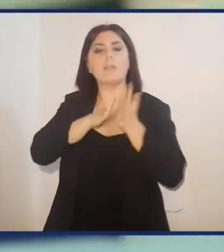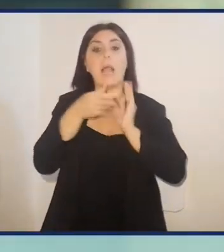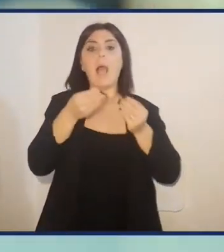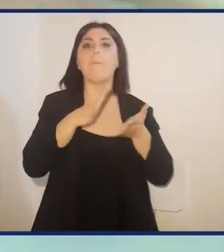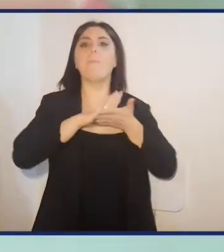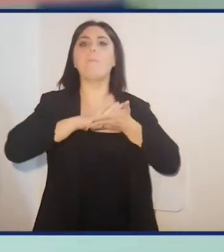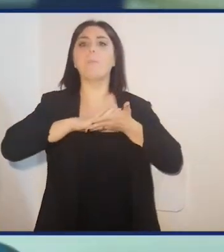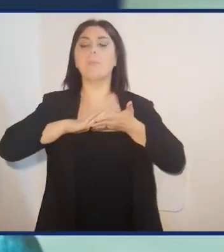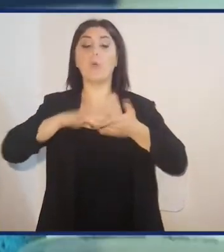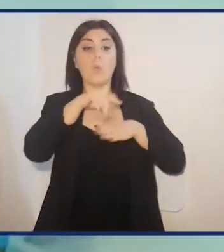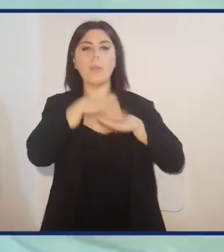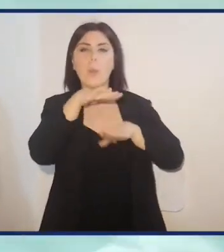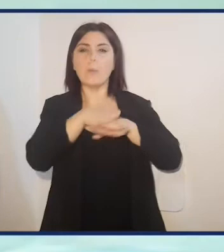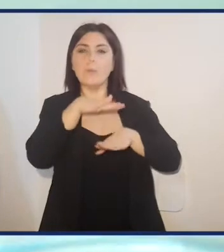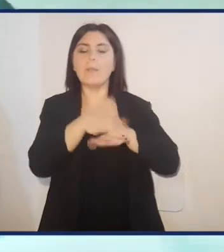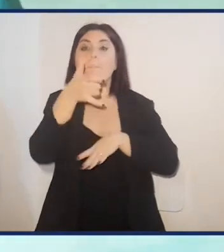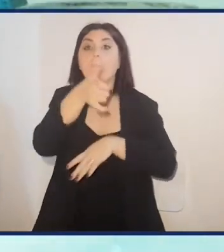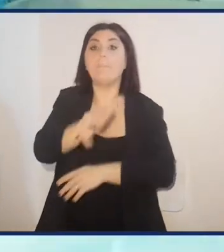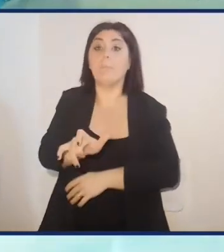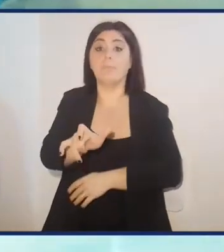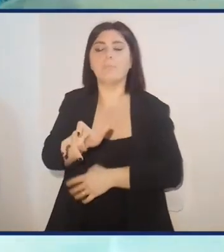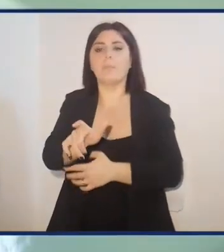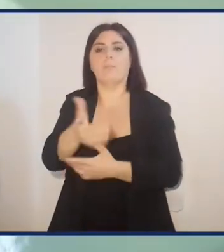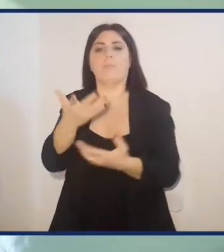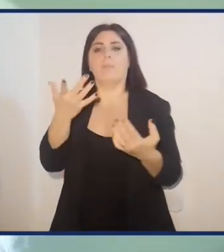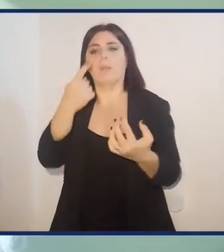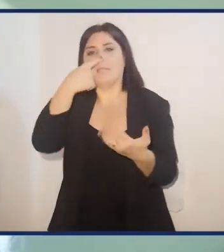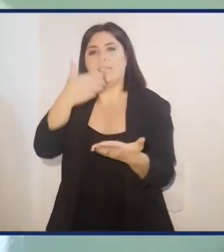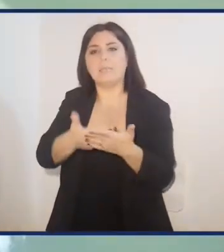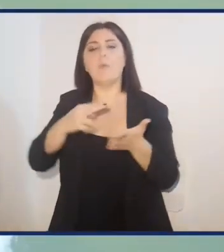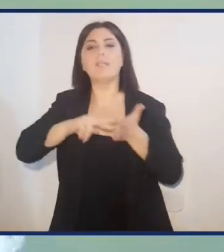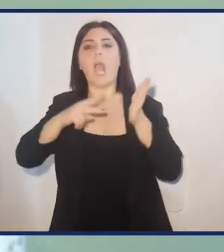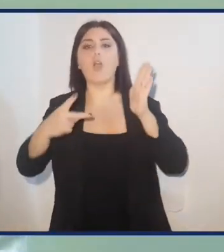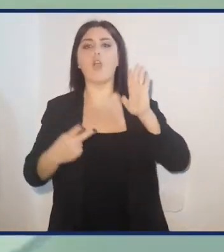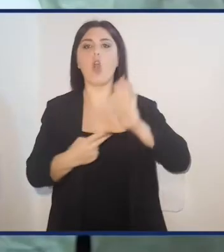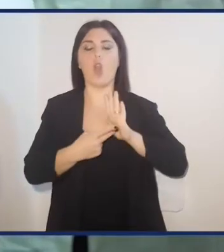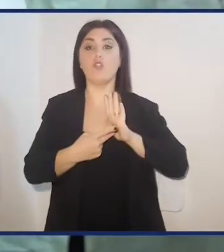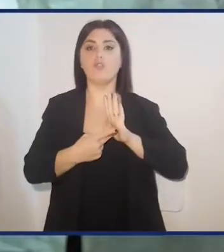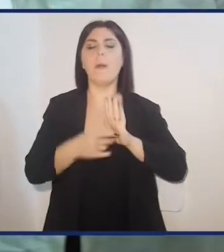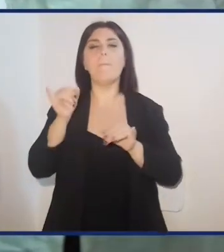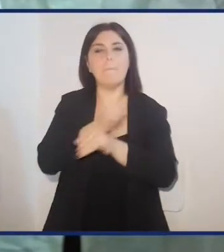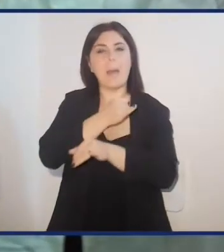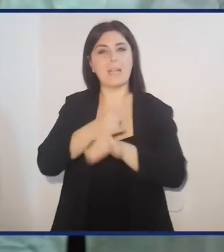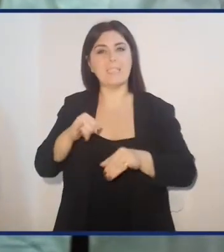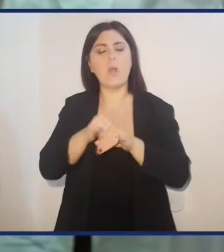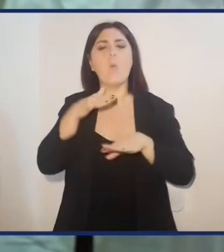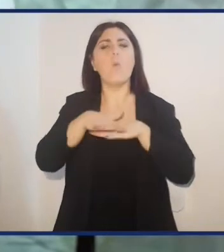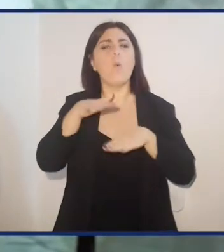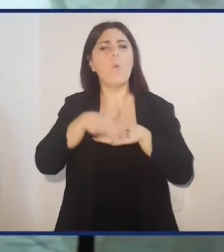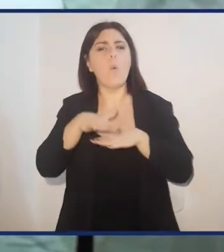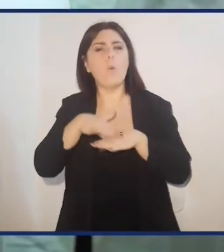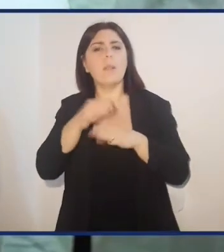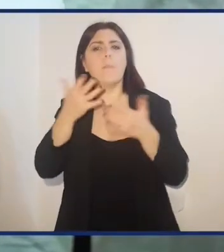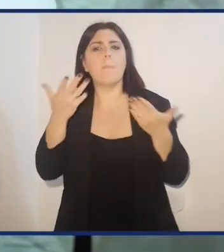maniera pura. Queste poi vengono utilizzate per applicazioni di tipo tecnologico, in particolar modo